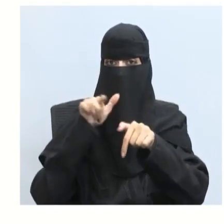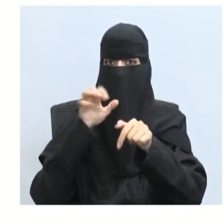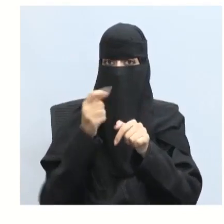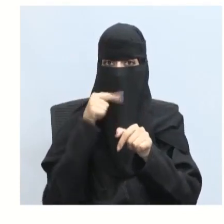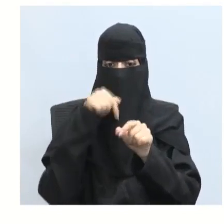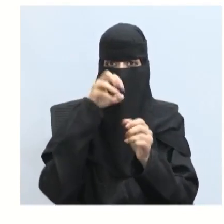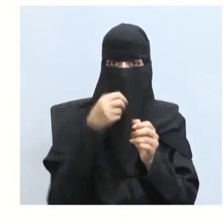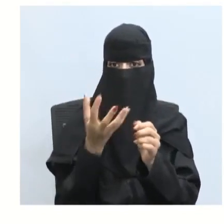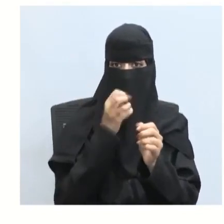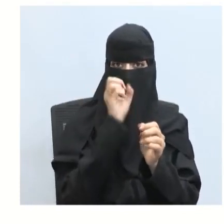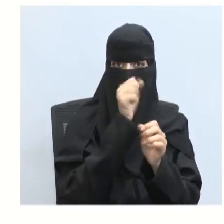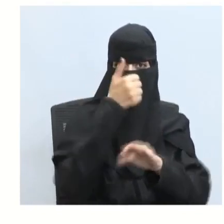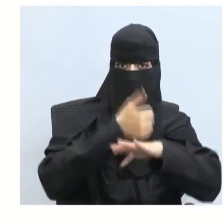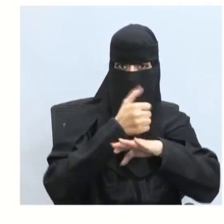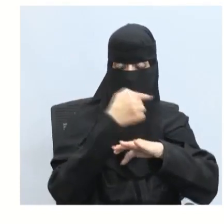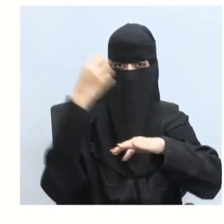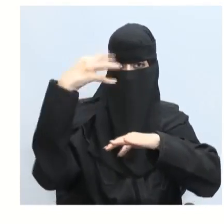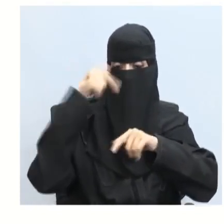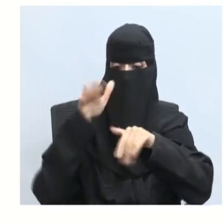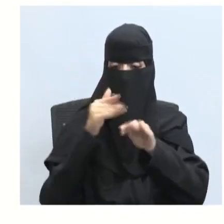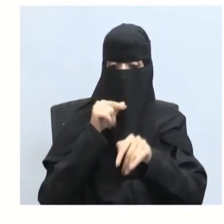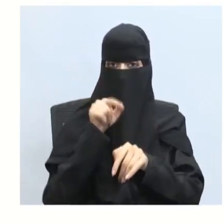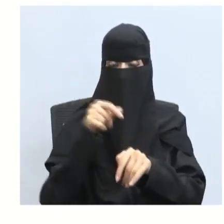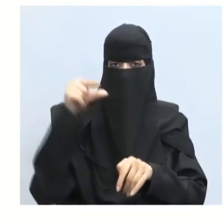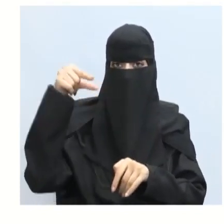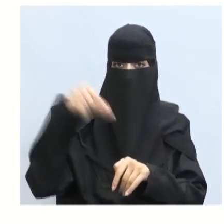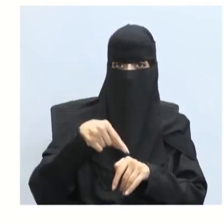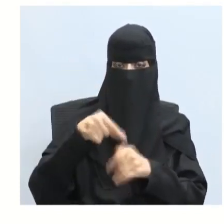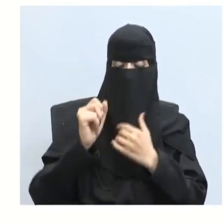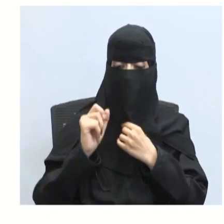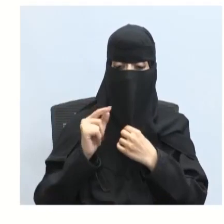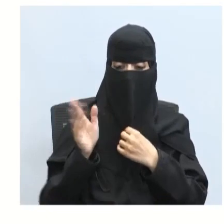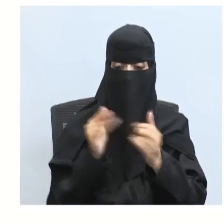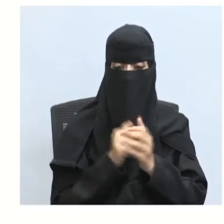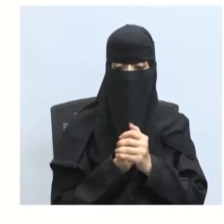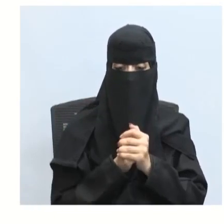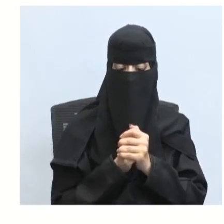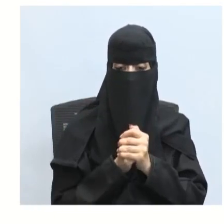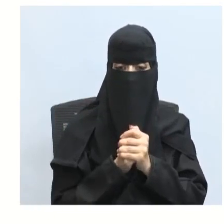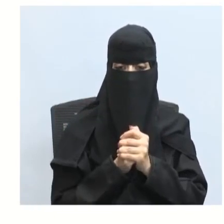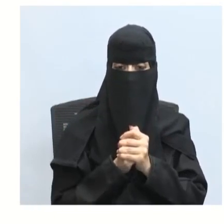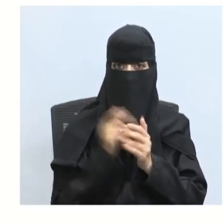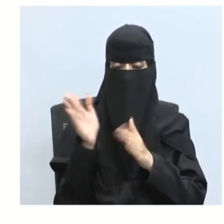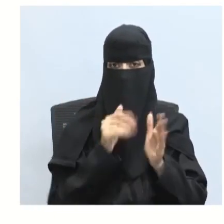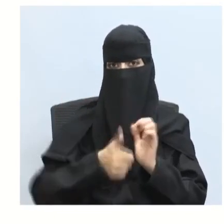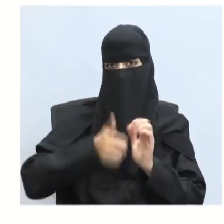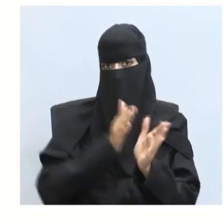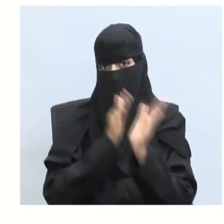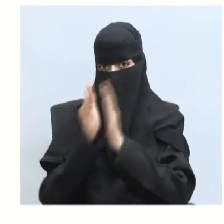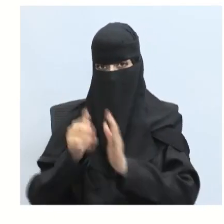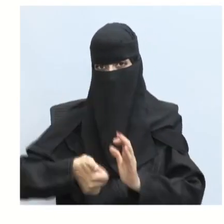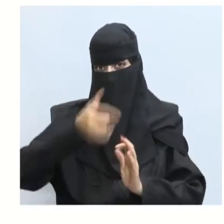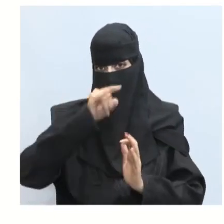رمزنا لها بالرمز بي إذن رمزنا لها بالرمز بي الاستضاءة الآن